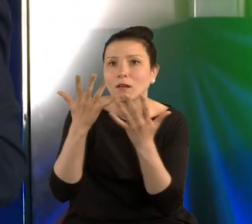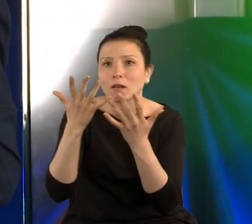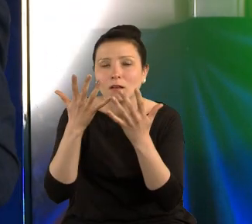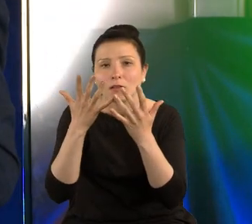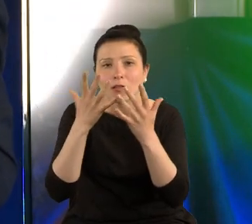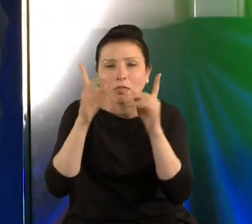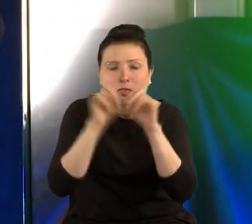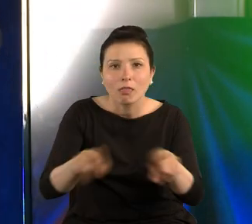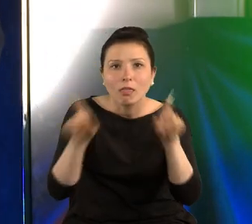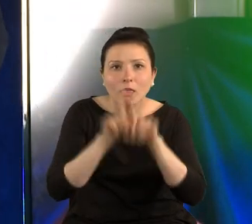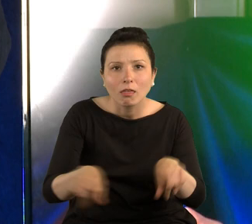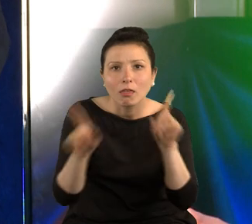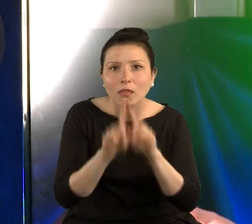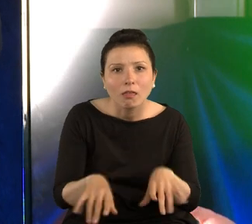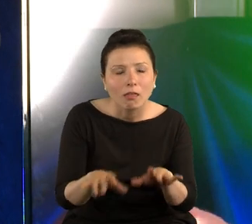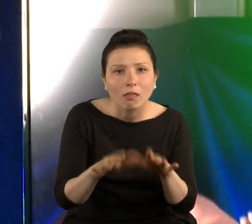żeby